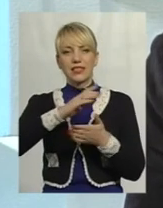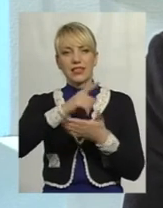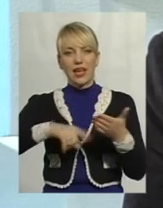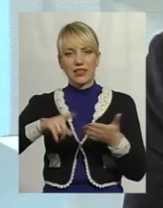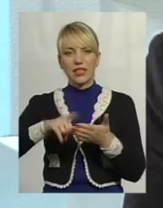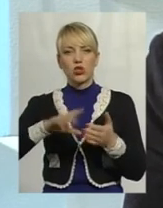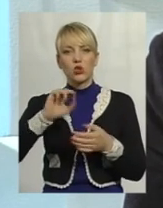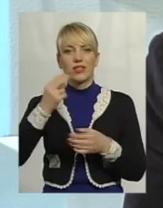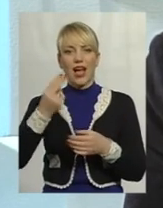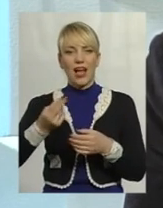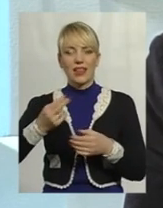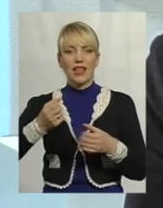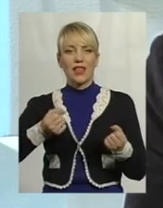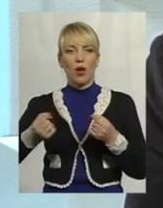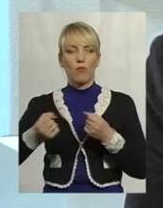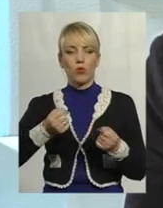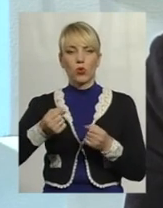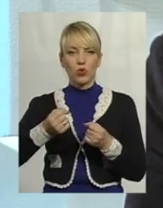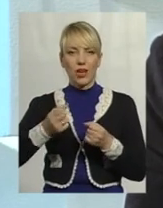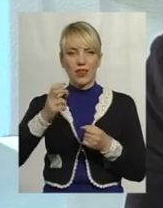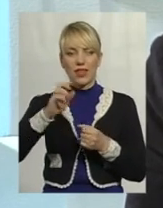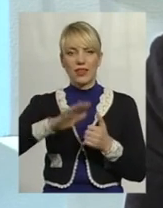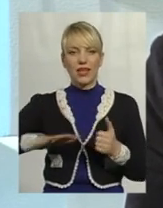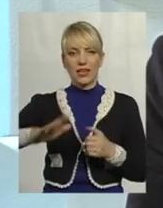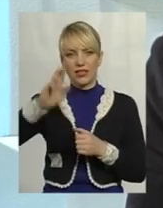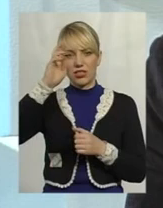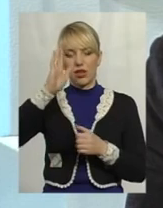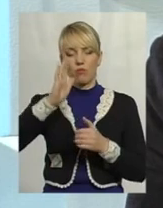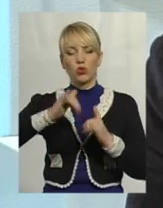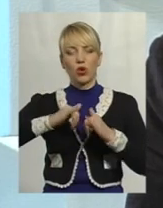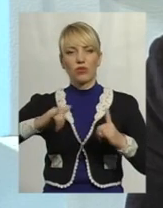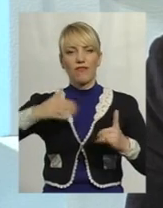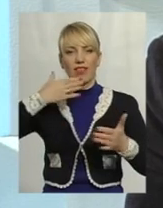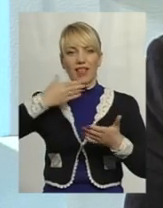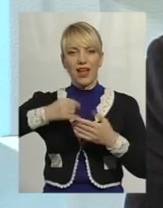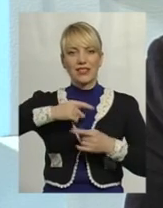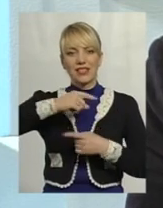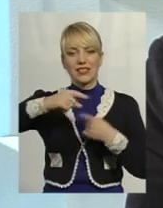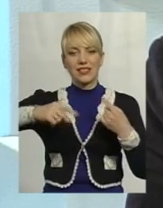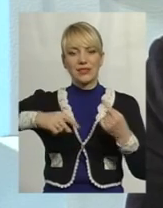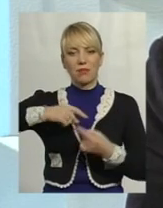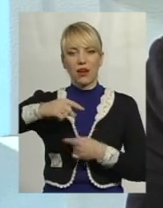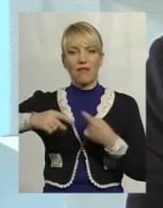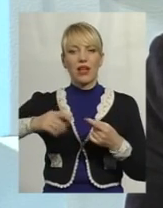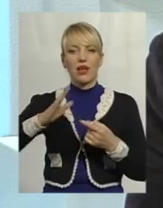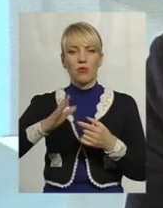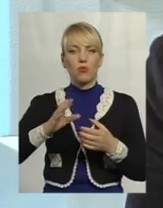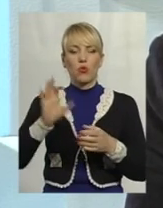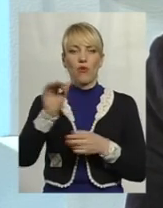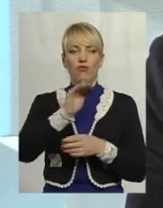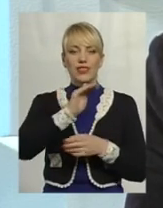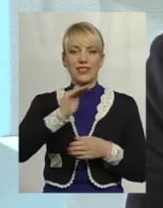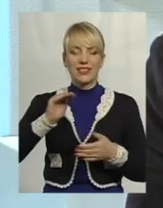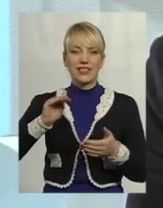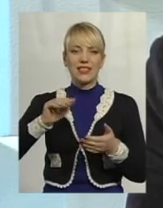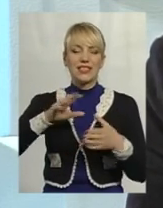і буде стимулюватись не лише розвиток власної справи, а й зростання офіційної легальної зайнятості населення, але й